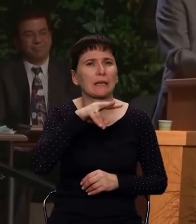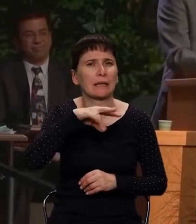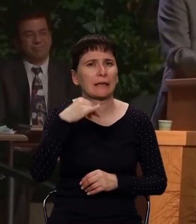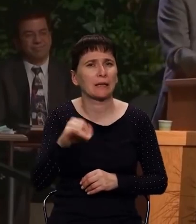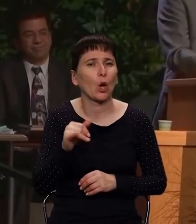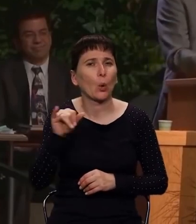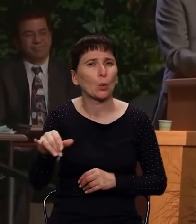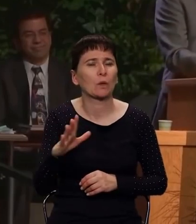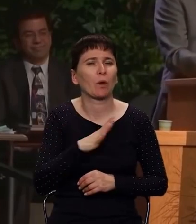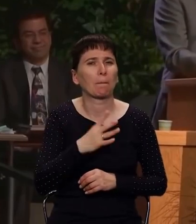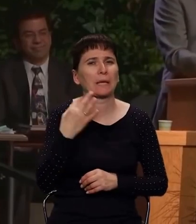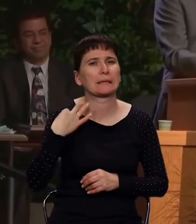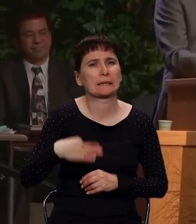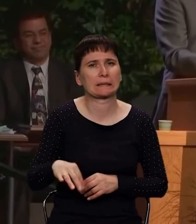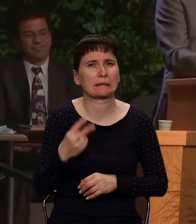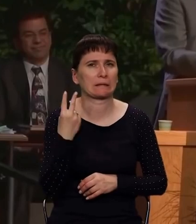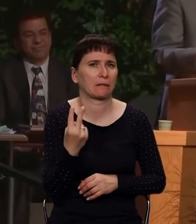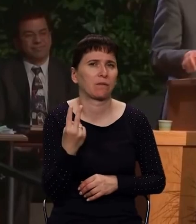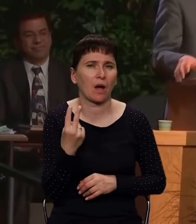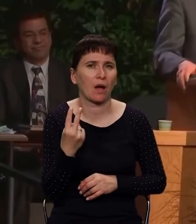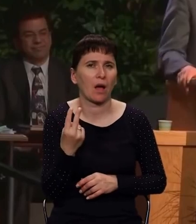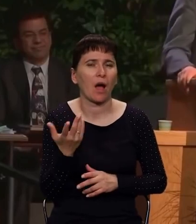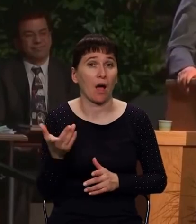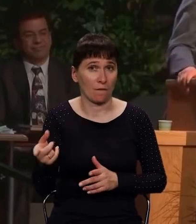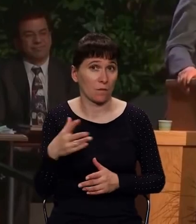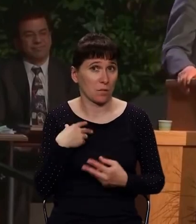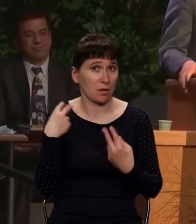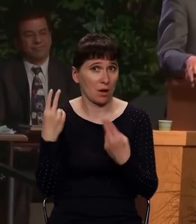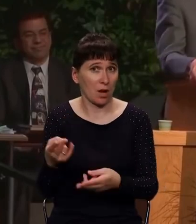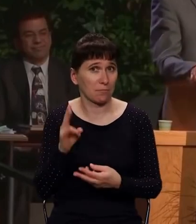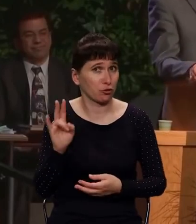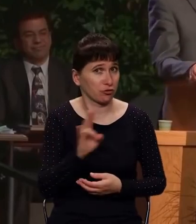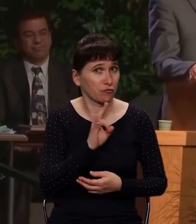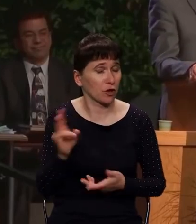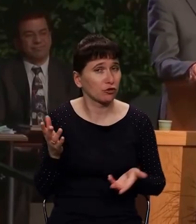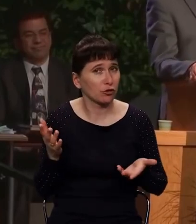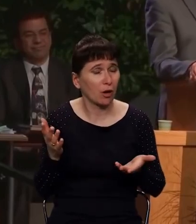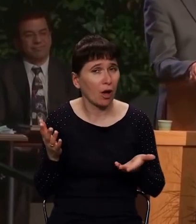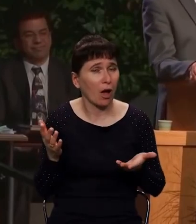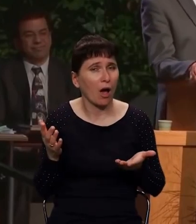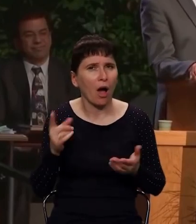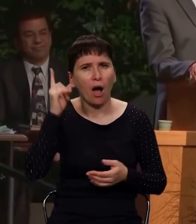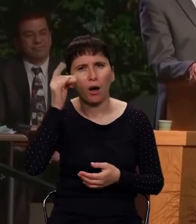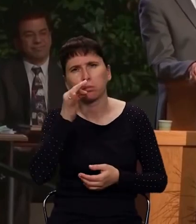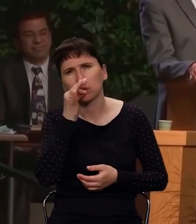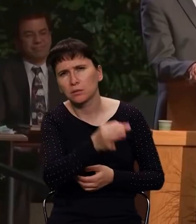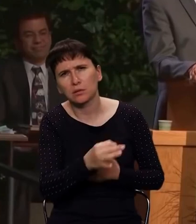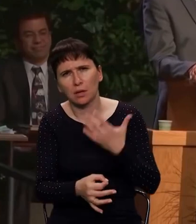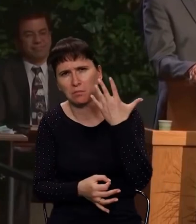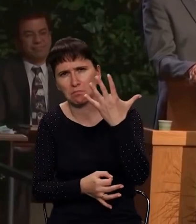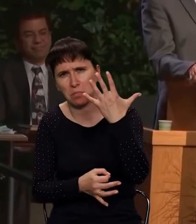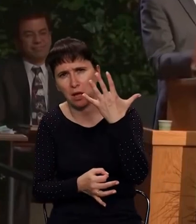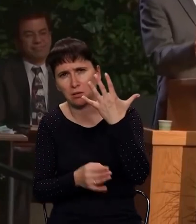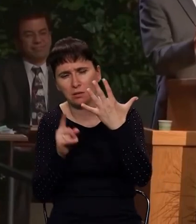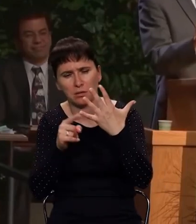Это были дети, которые служили. Но заметьте страшные вещи, которые Бог сказал. Пять причин,